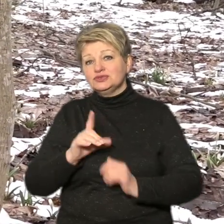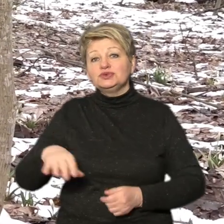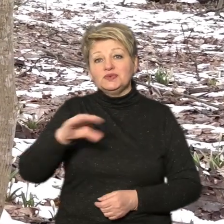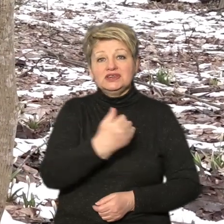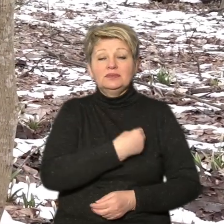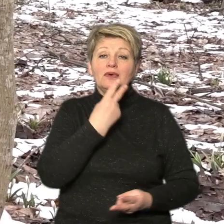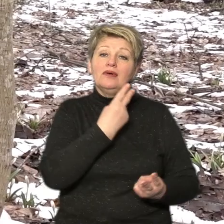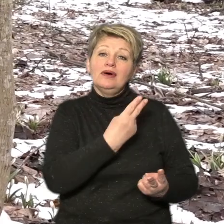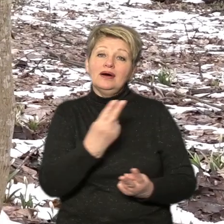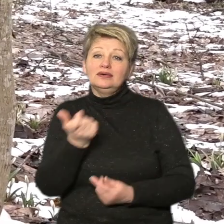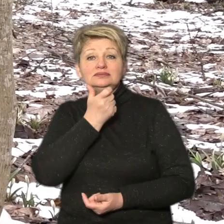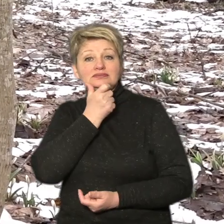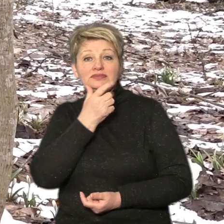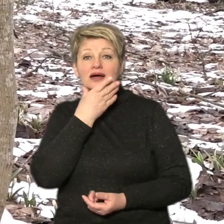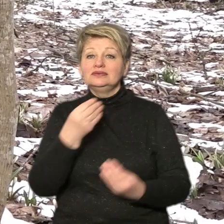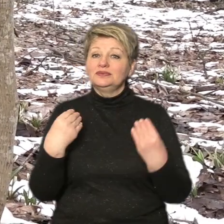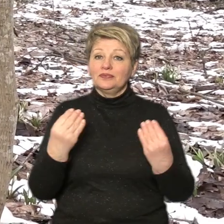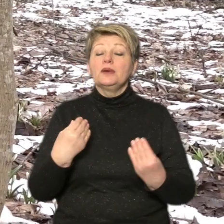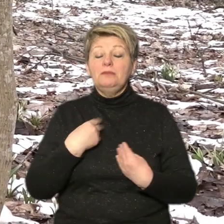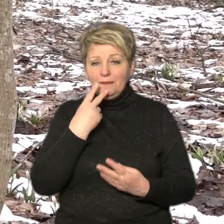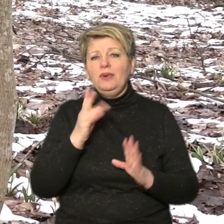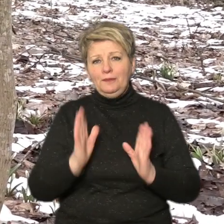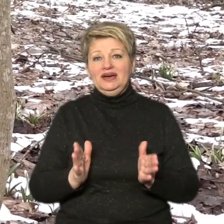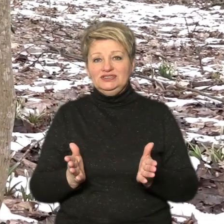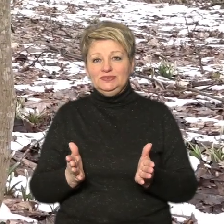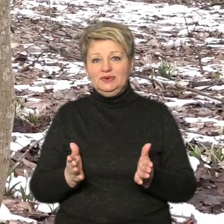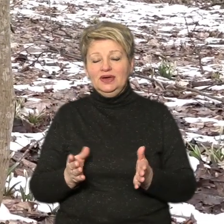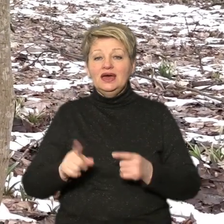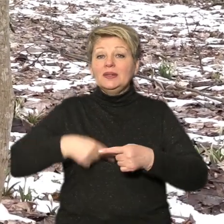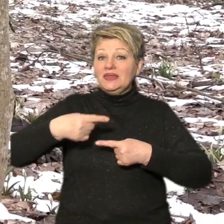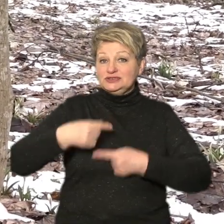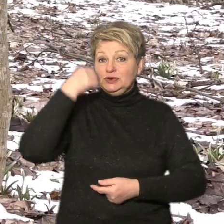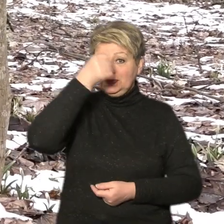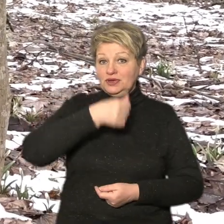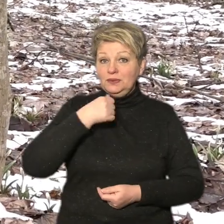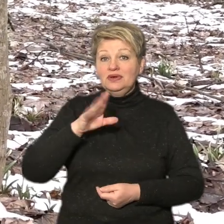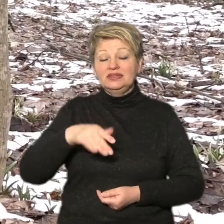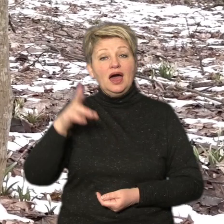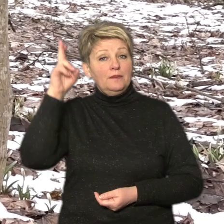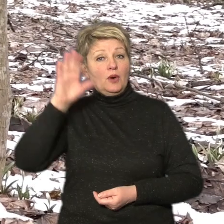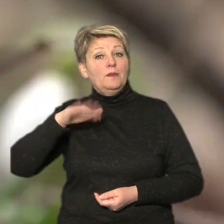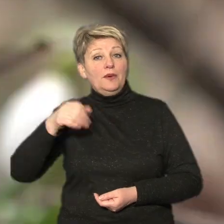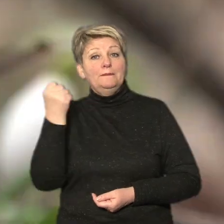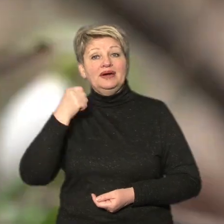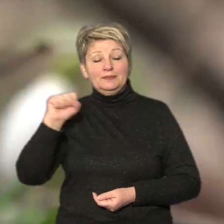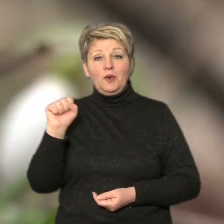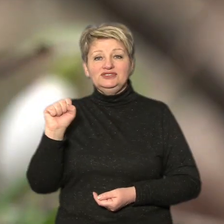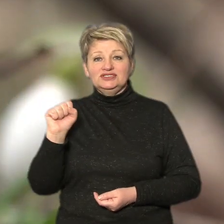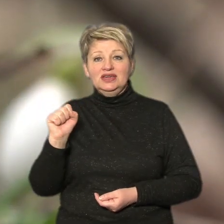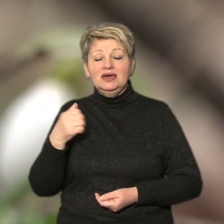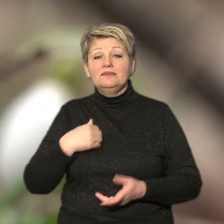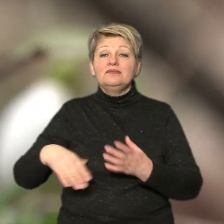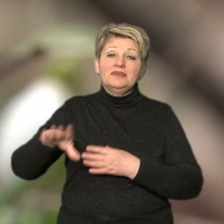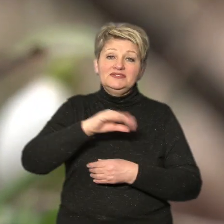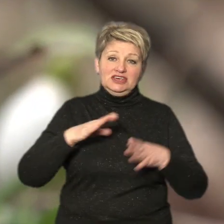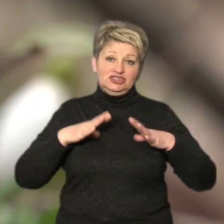красу, все. Ми побачимо. І наступного року, дай Боже, після перемоги ми всіх